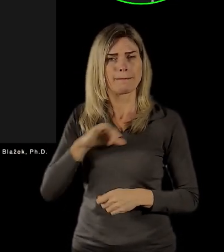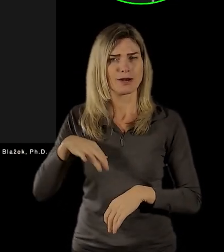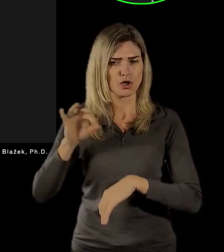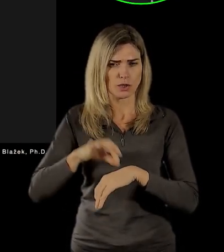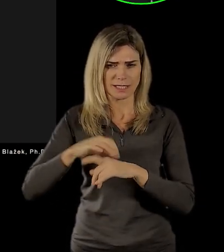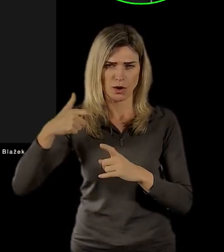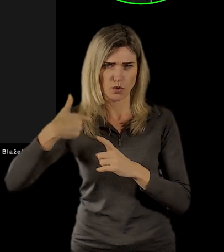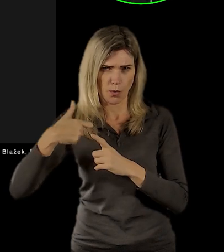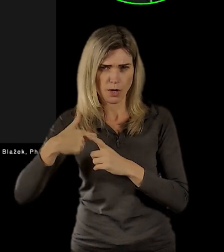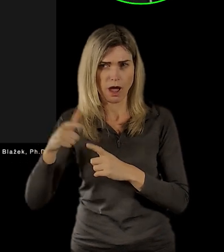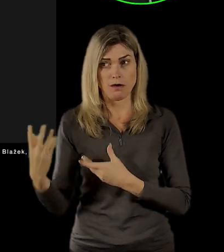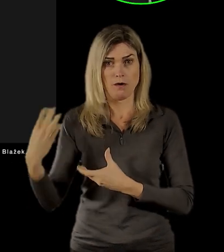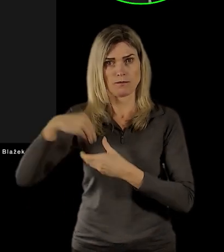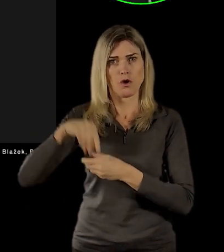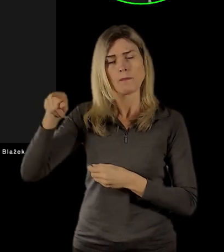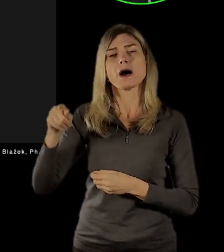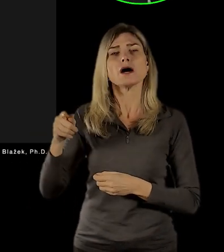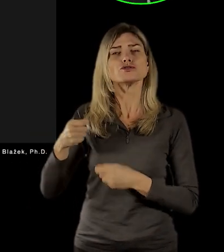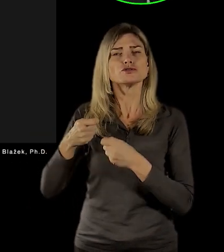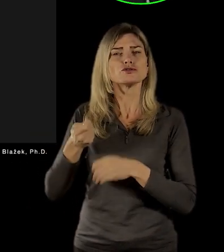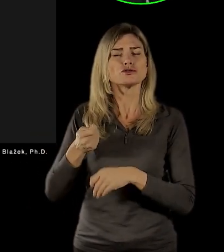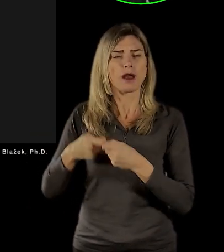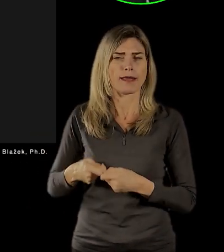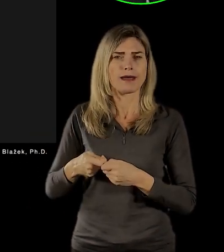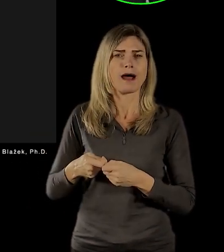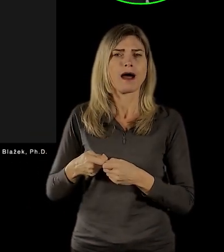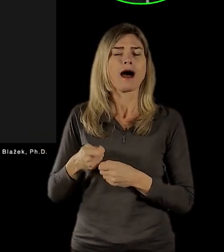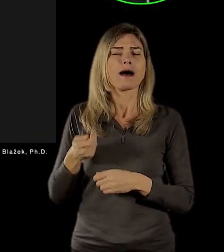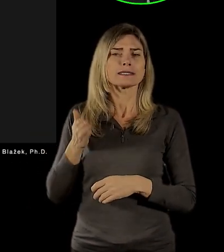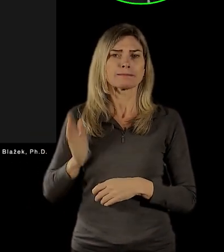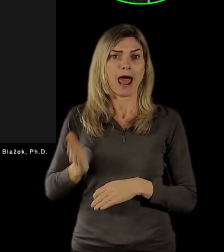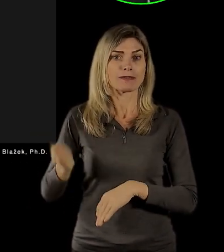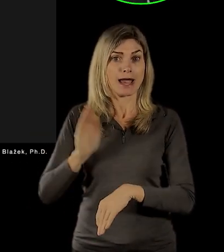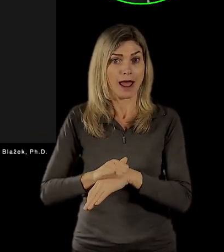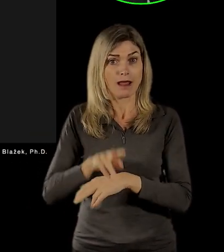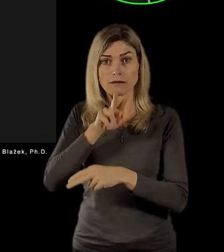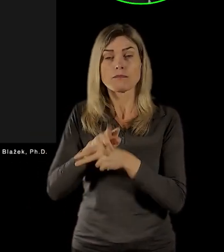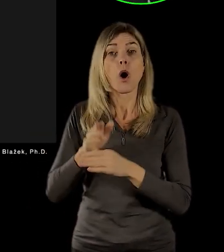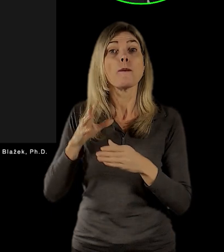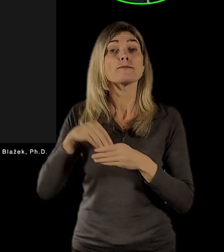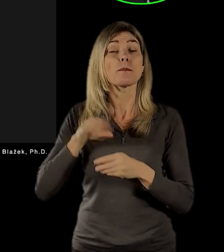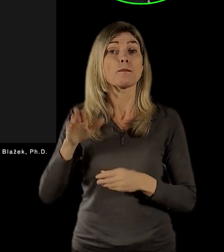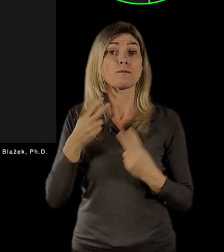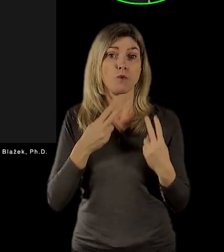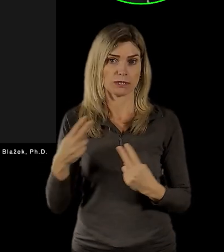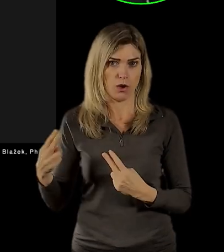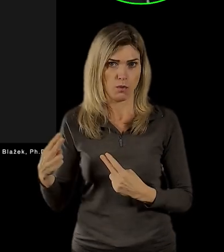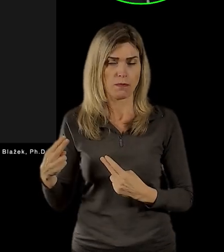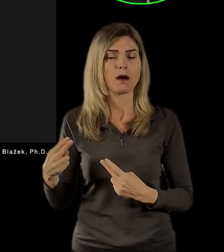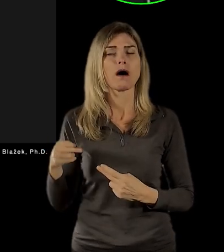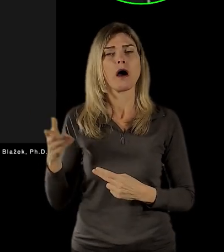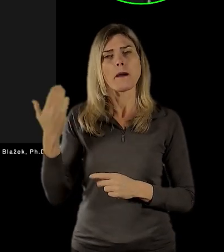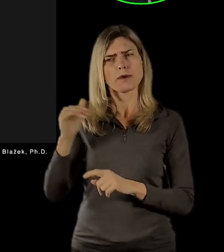členem správní rady muzea, který vytvořil nedávno společně se svými